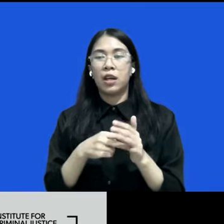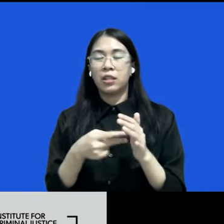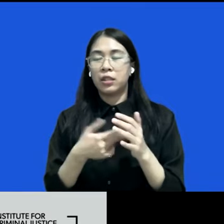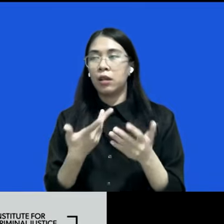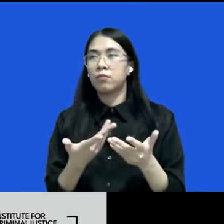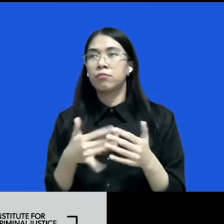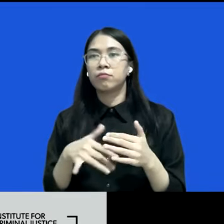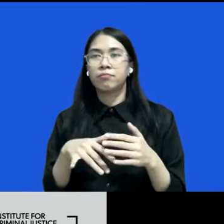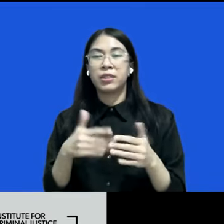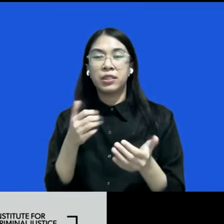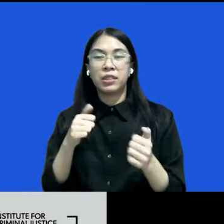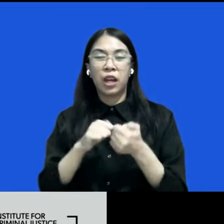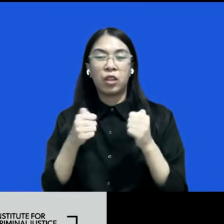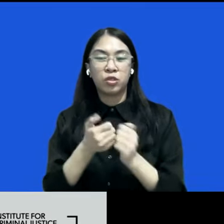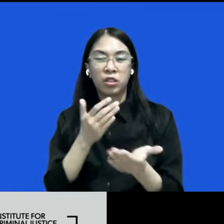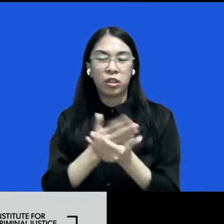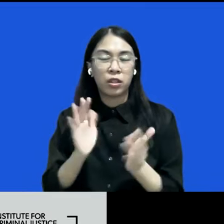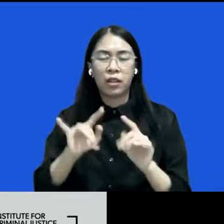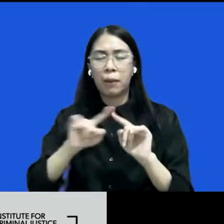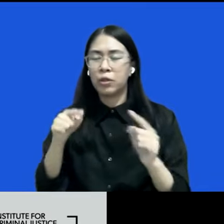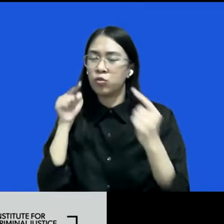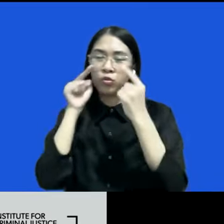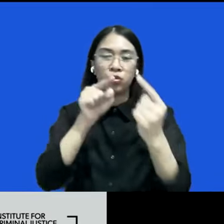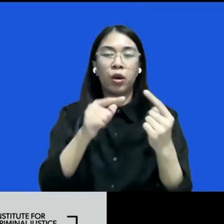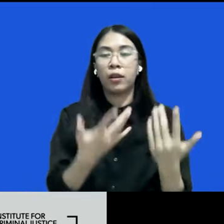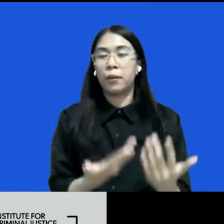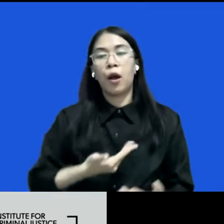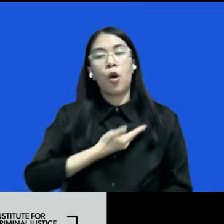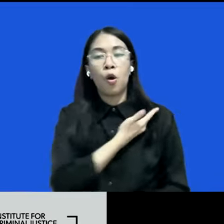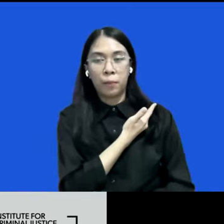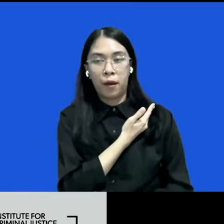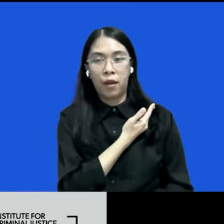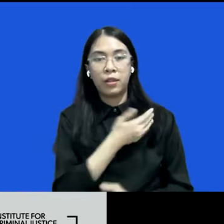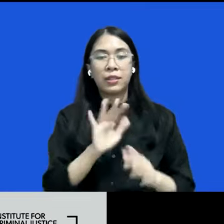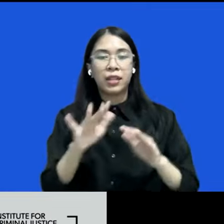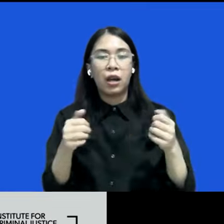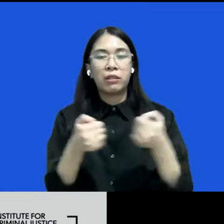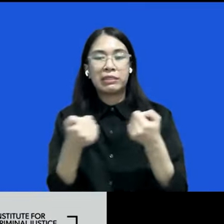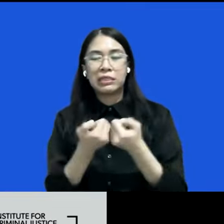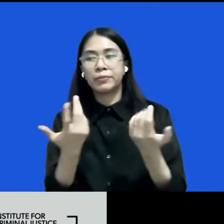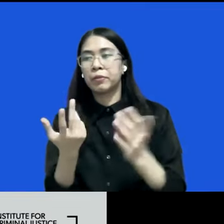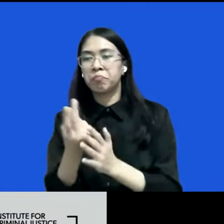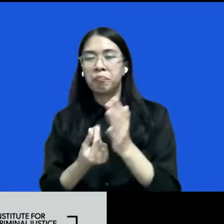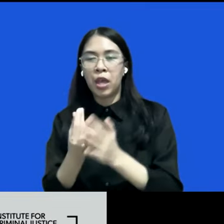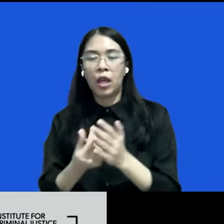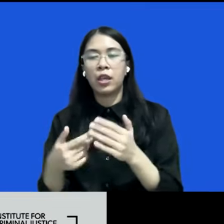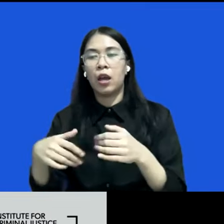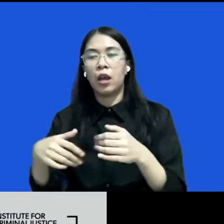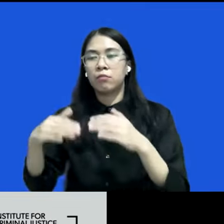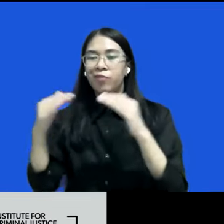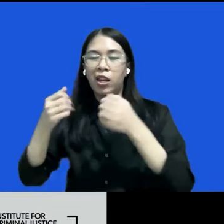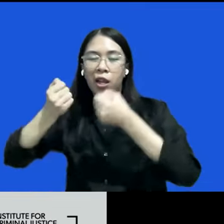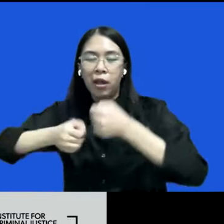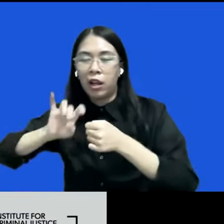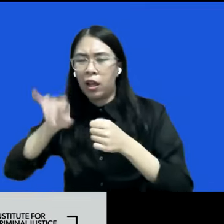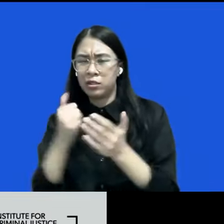tujuannya semata-mata korban sesuai dengan ruhnya restoratif jasis jangan dipertentangkan dengan misalnya biaya peradilan pidana karena itu